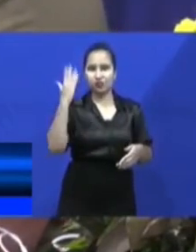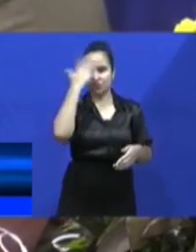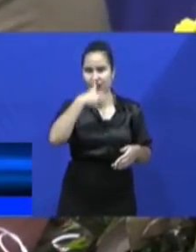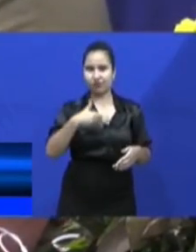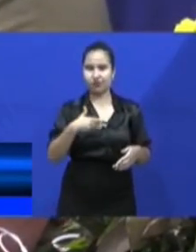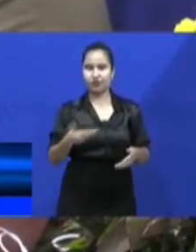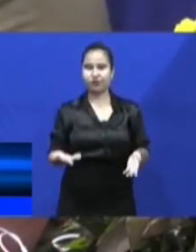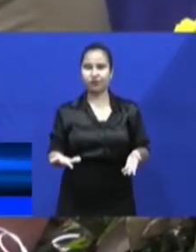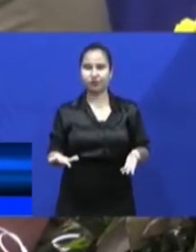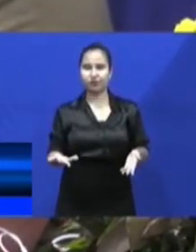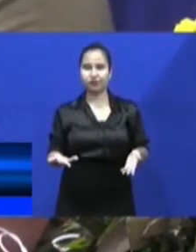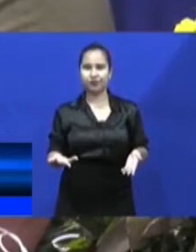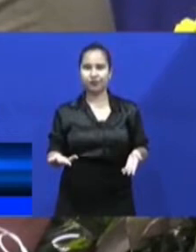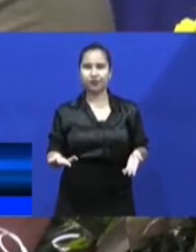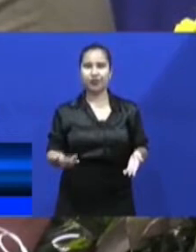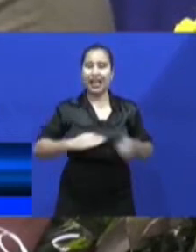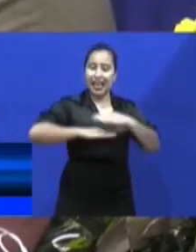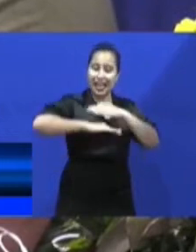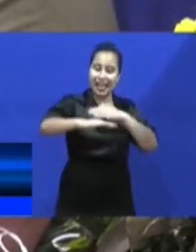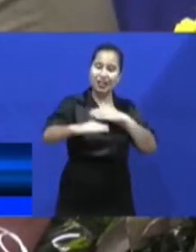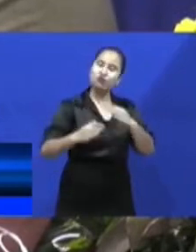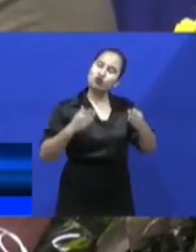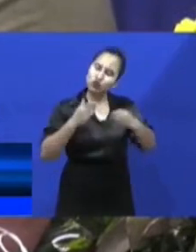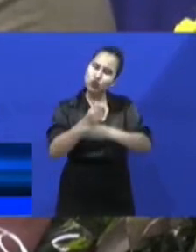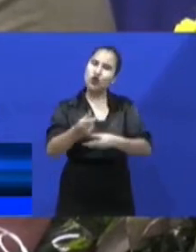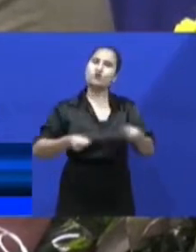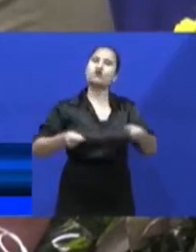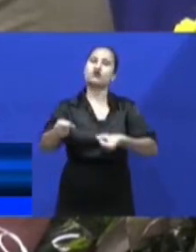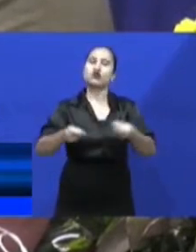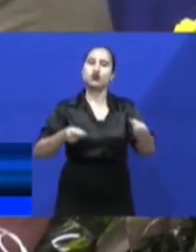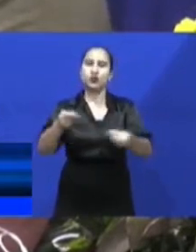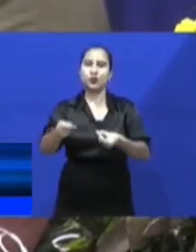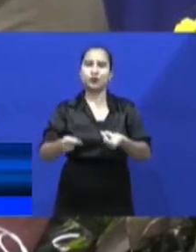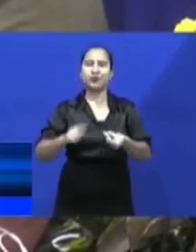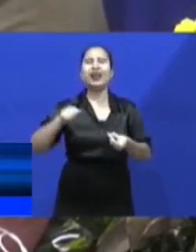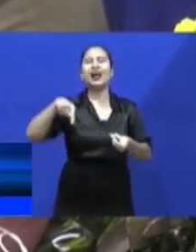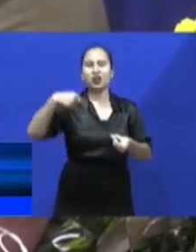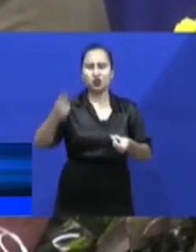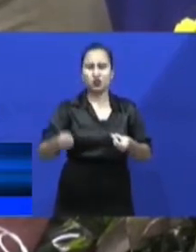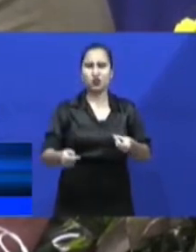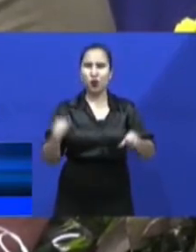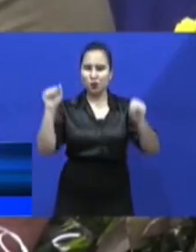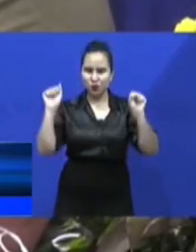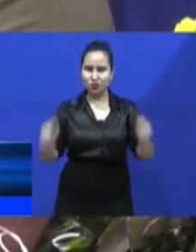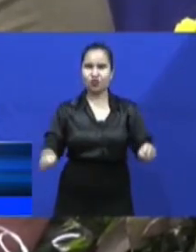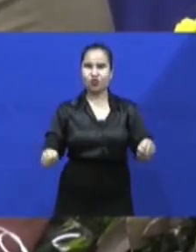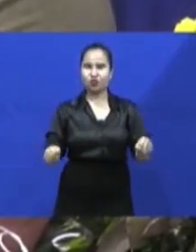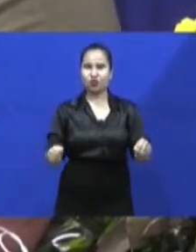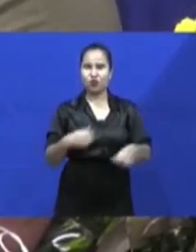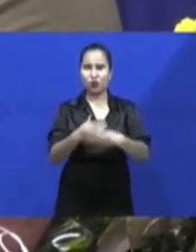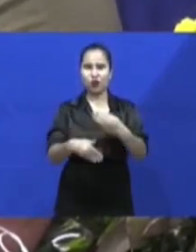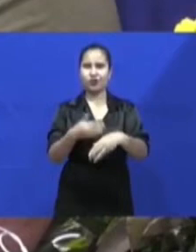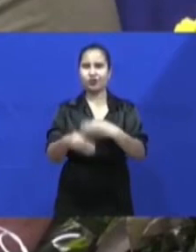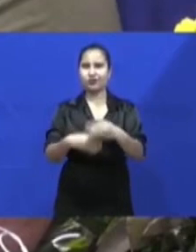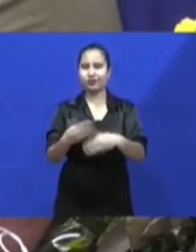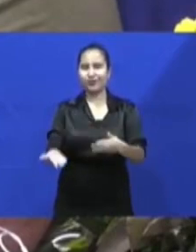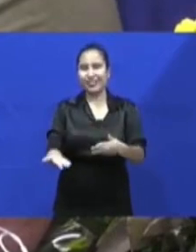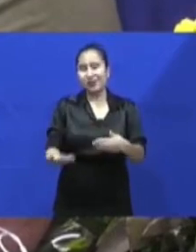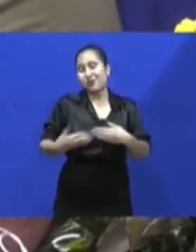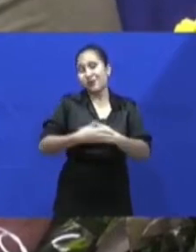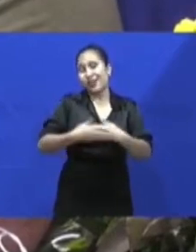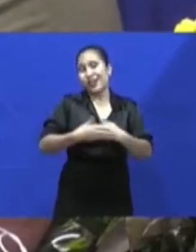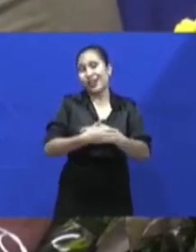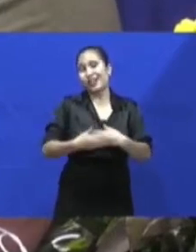worden. Er zullen besluiten moeten worden genomen. Vaak genoeg zijn de vergaderingen en de deliberaties die kunnen uitlopen